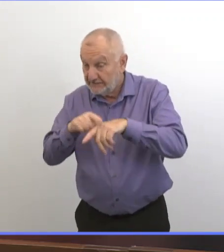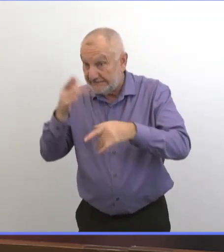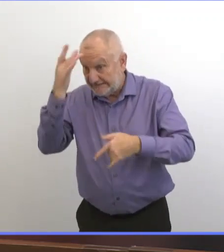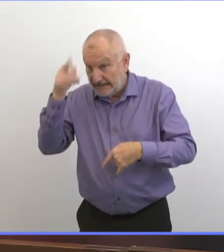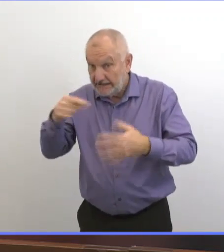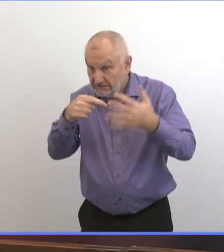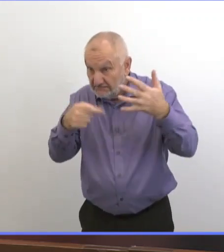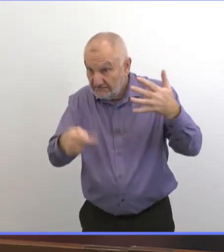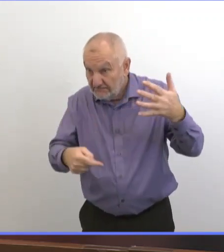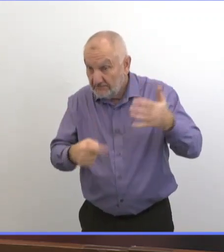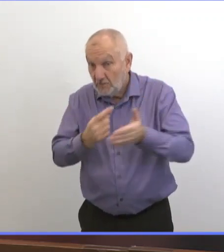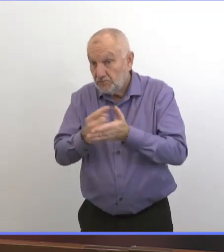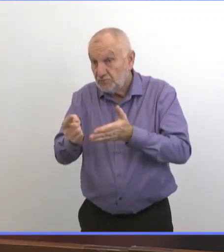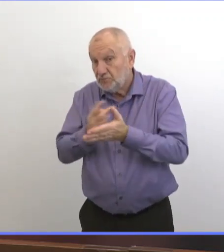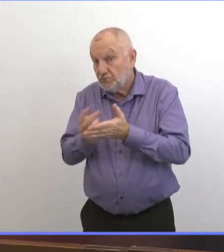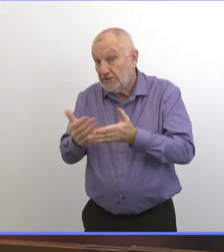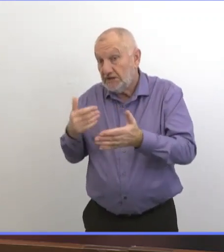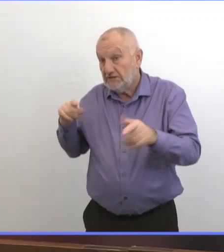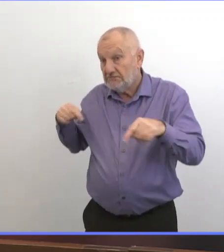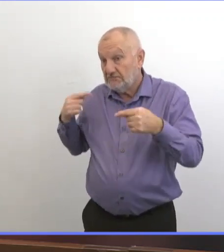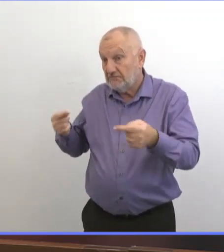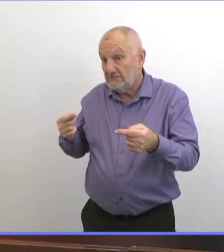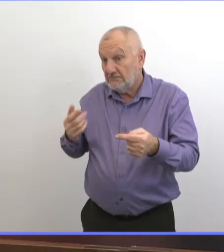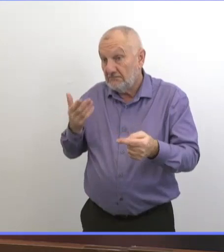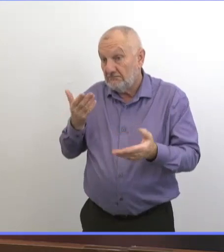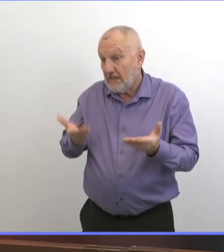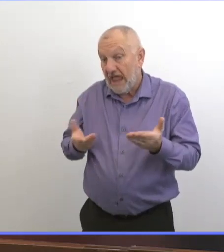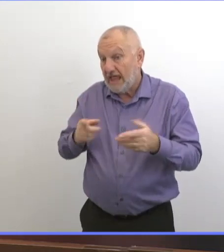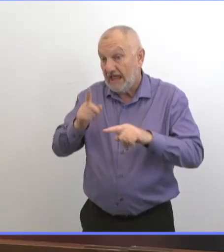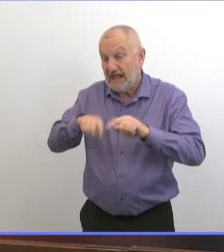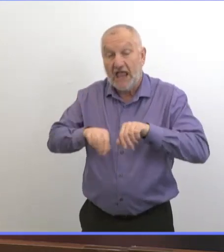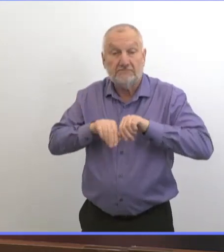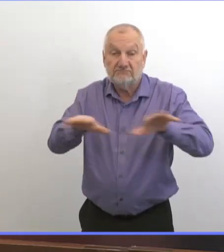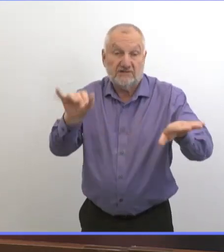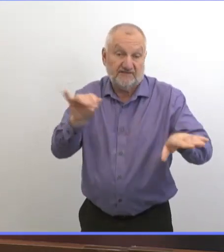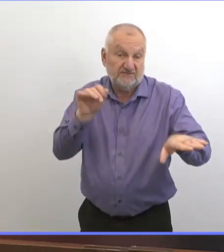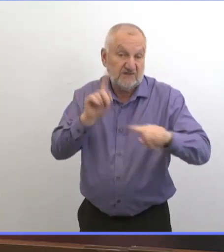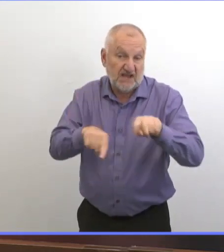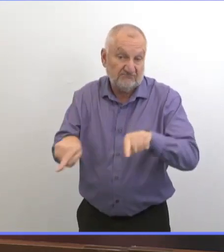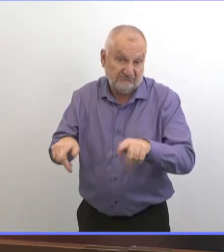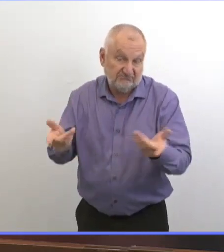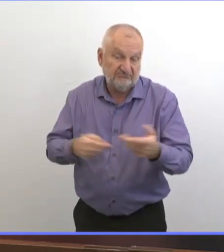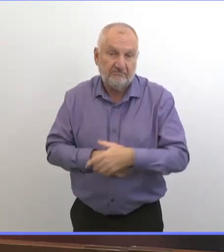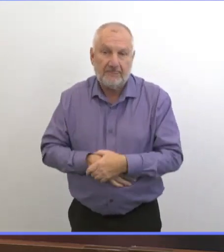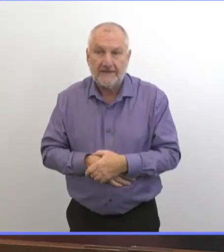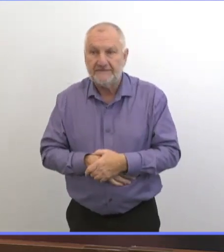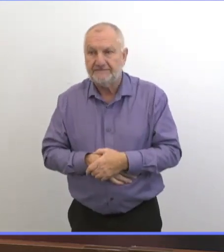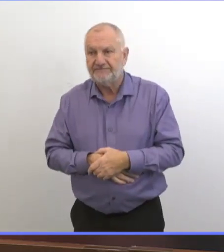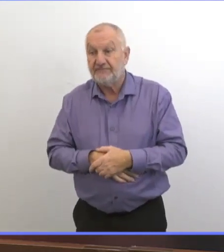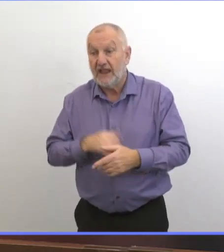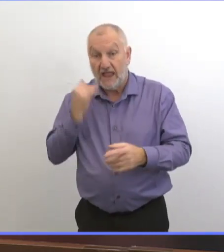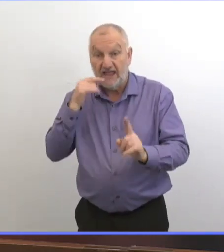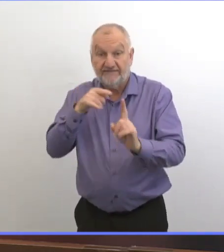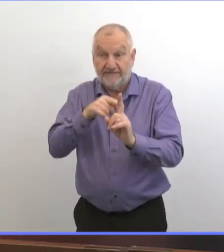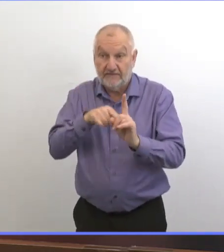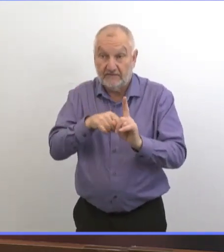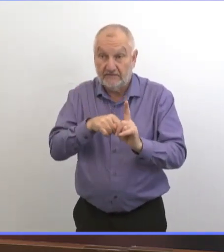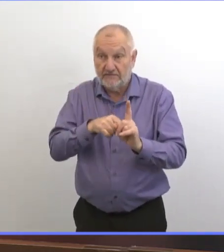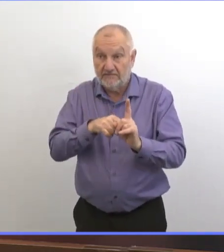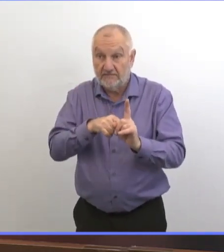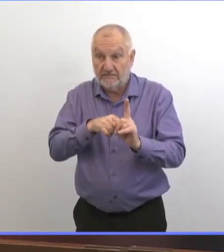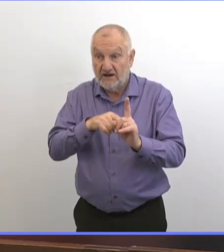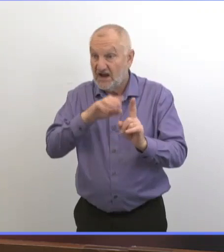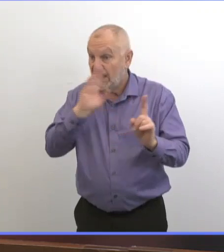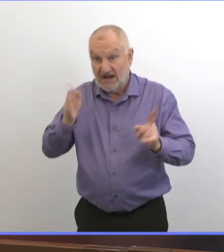personne avait des symptômes il y a plusieurs semaines, on ne le considère probablement pas comme pouvant transmettre la